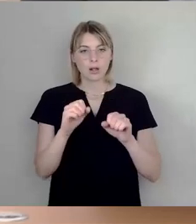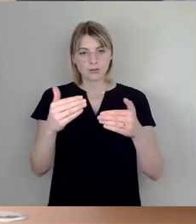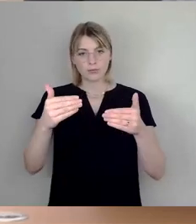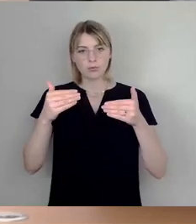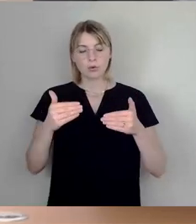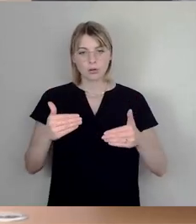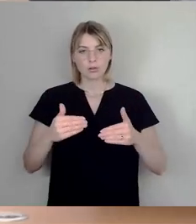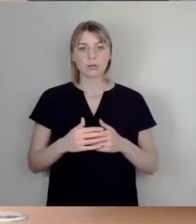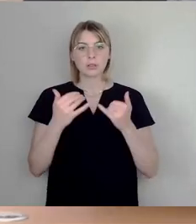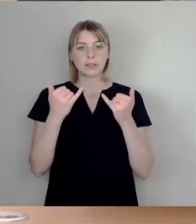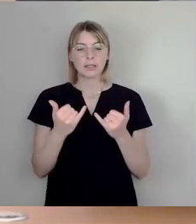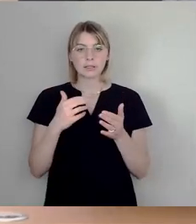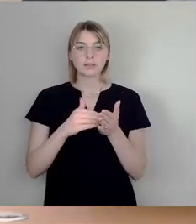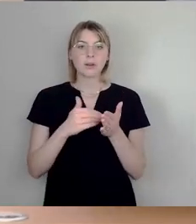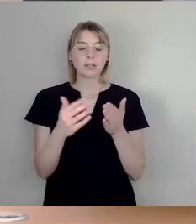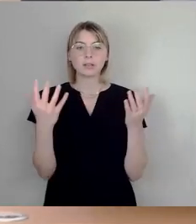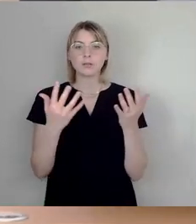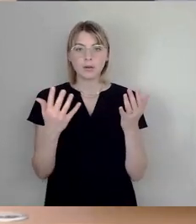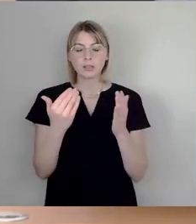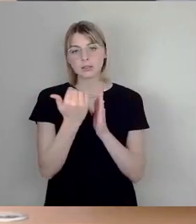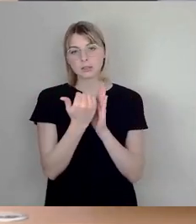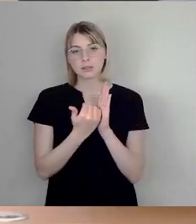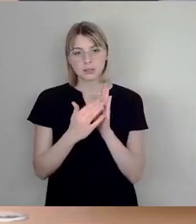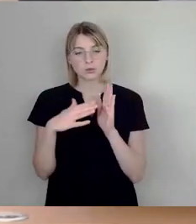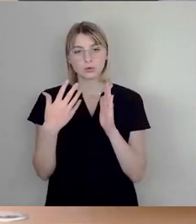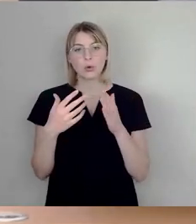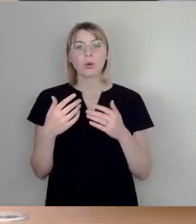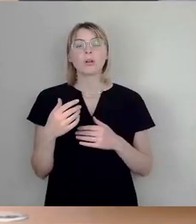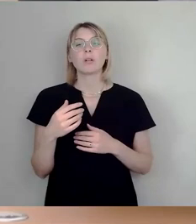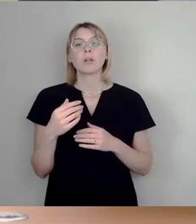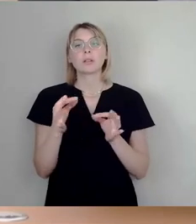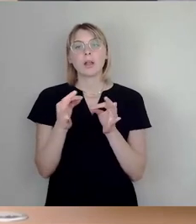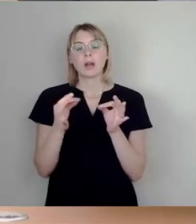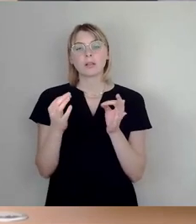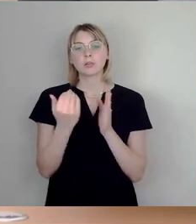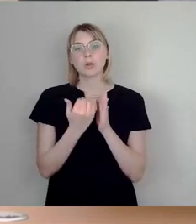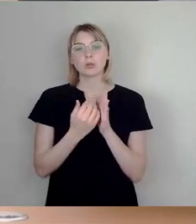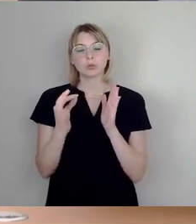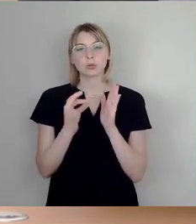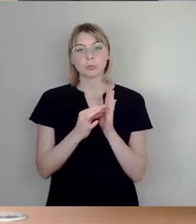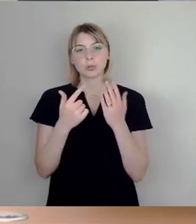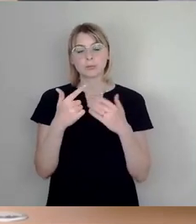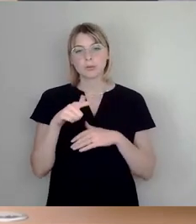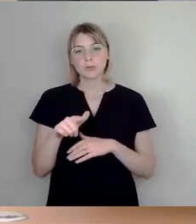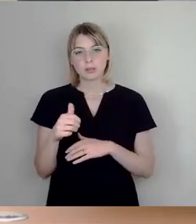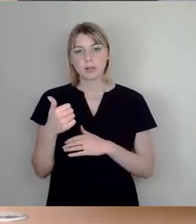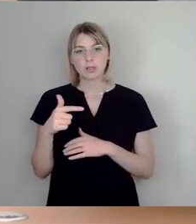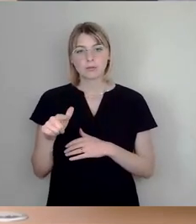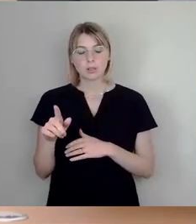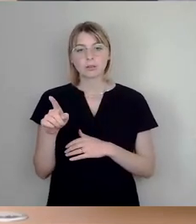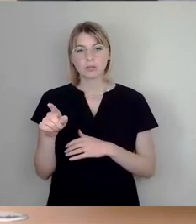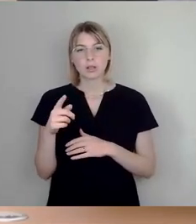Weiter mal regulär mit dem Top 2721 Pilotprojekt zur Anpassung an verändernde